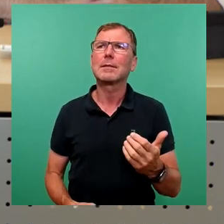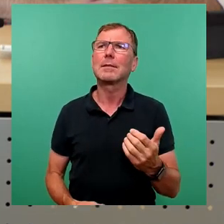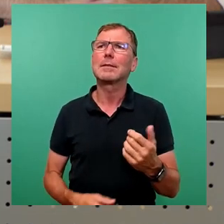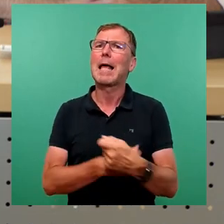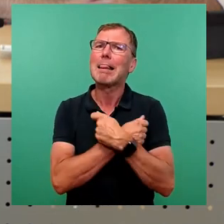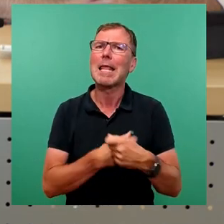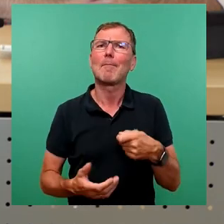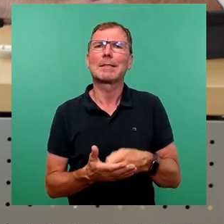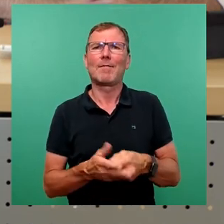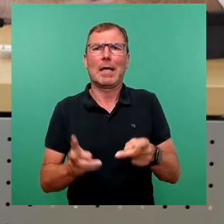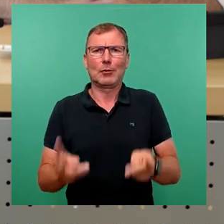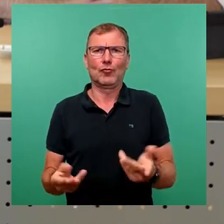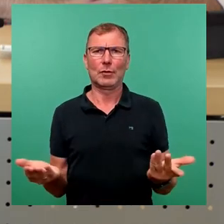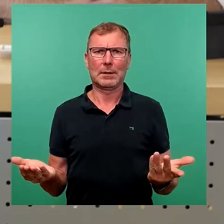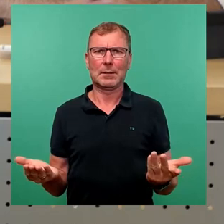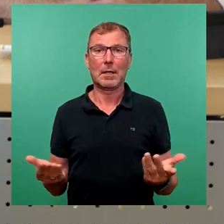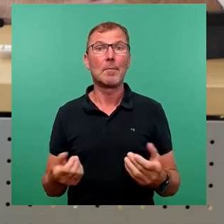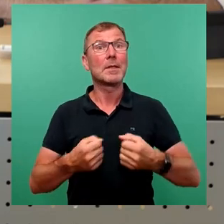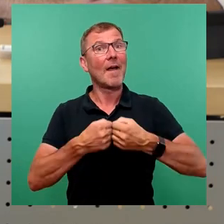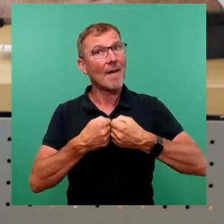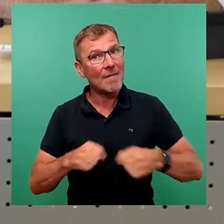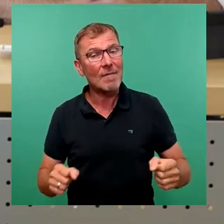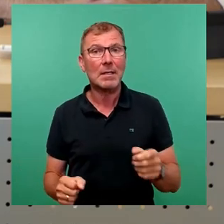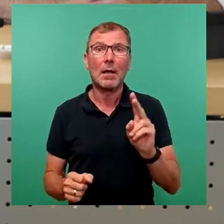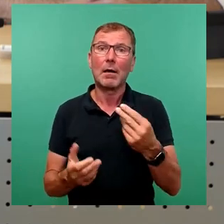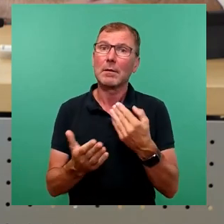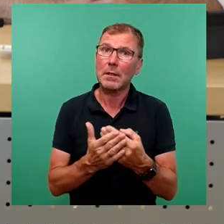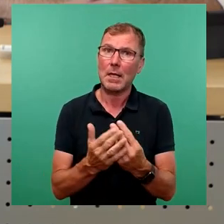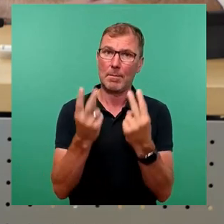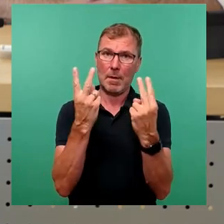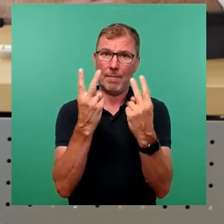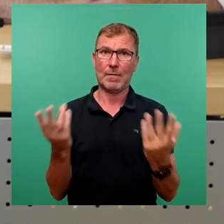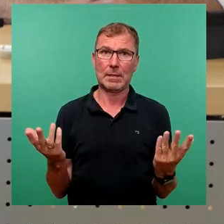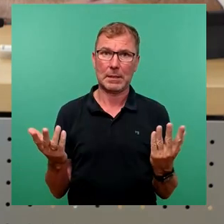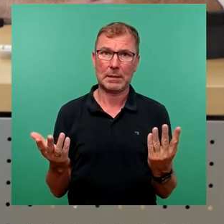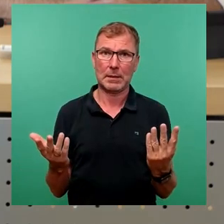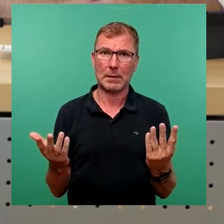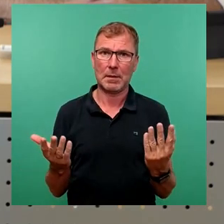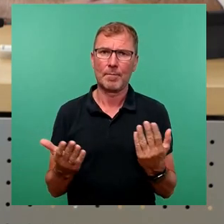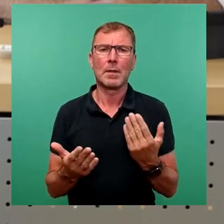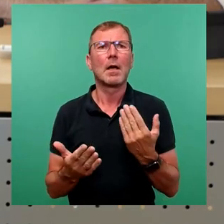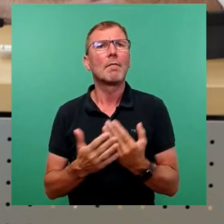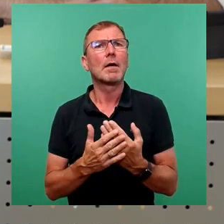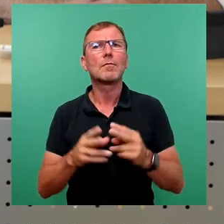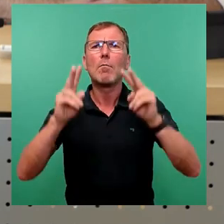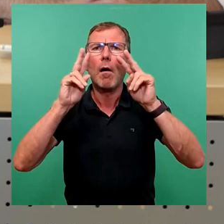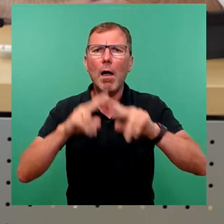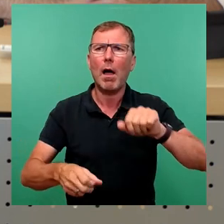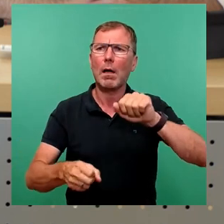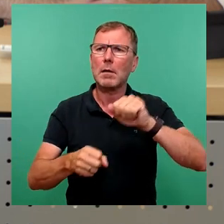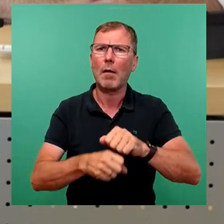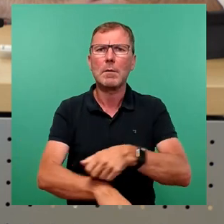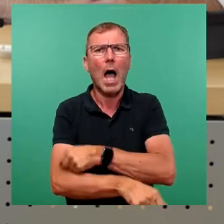Stadt ist. Und die Feste sind auch deshalb wichtig, weil sie vom ehrenamtlichen Engagement,